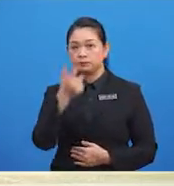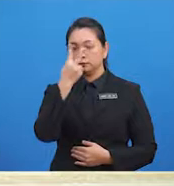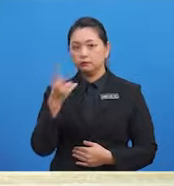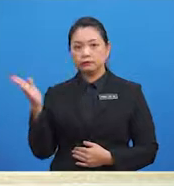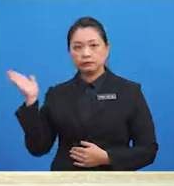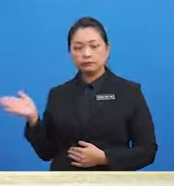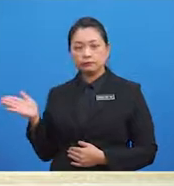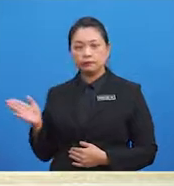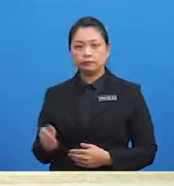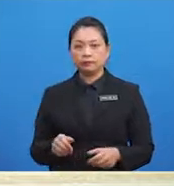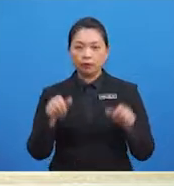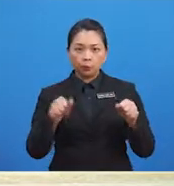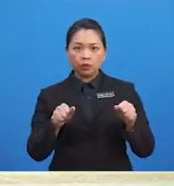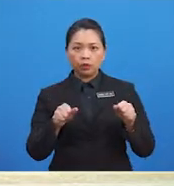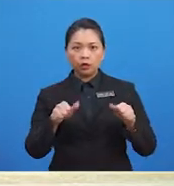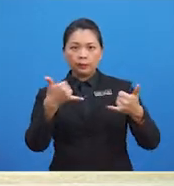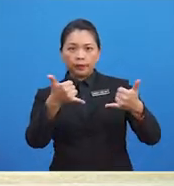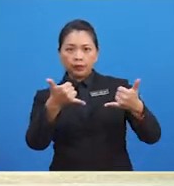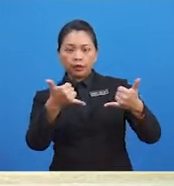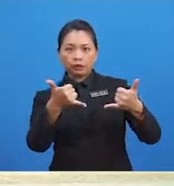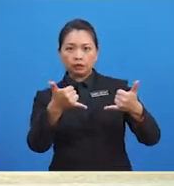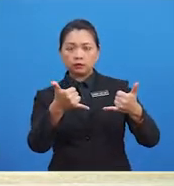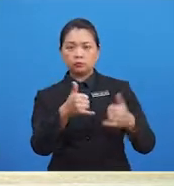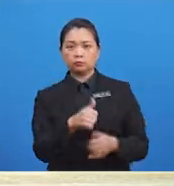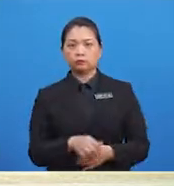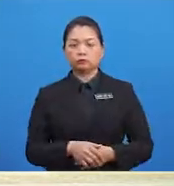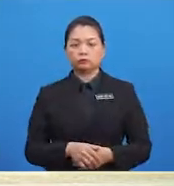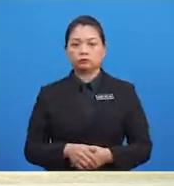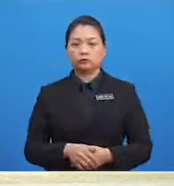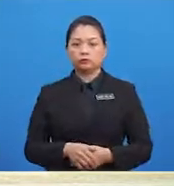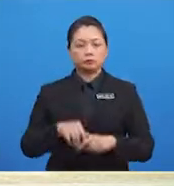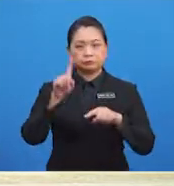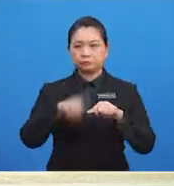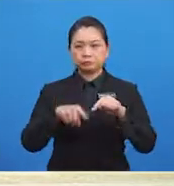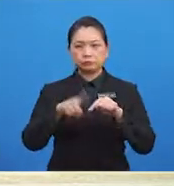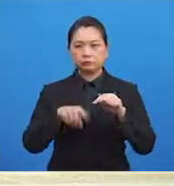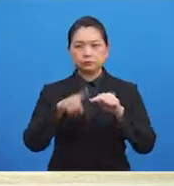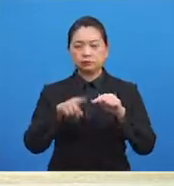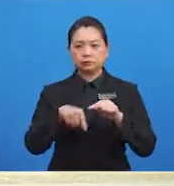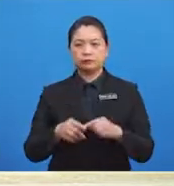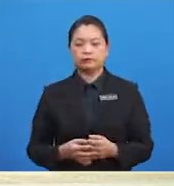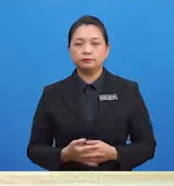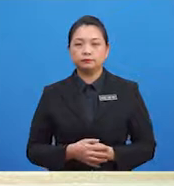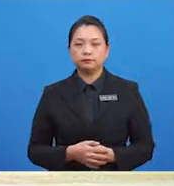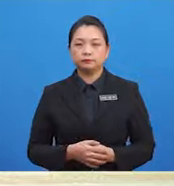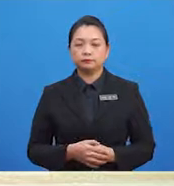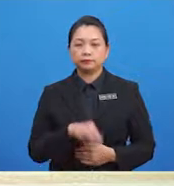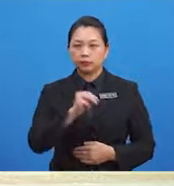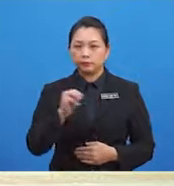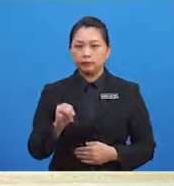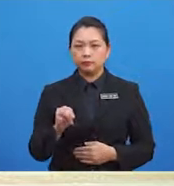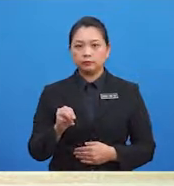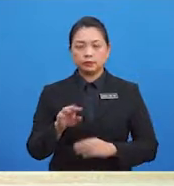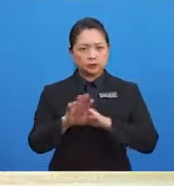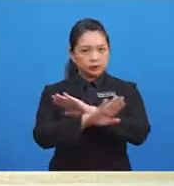Murid-murid juga dilarang main dengan elektrik Jangan masukkan benda-benda lain